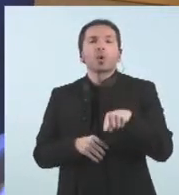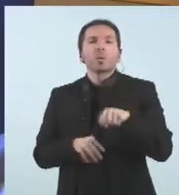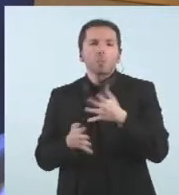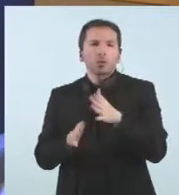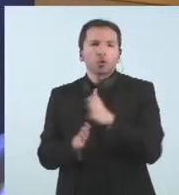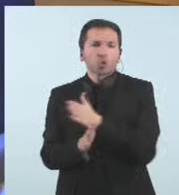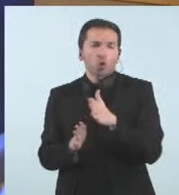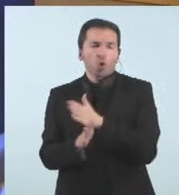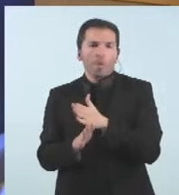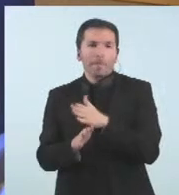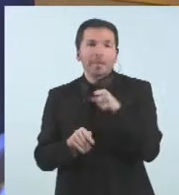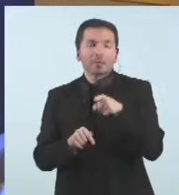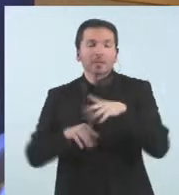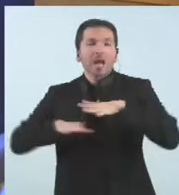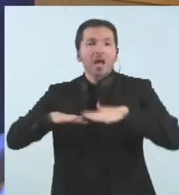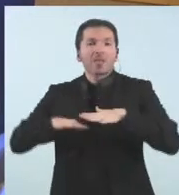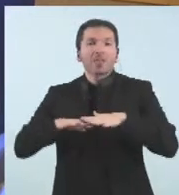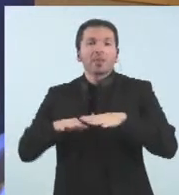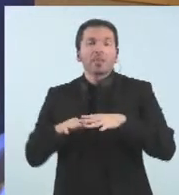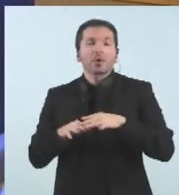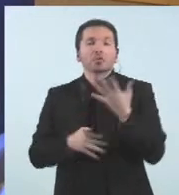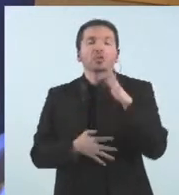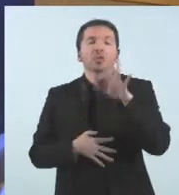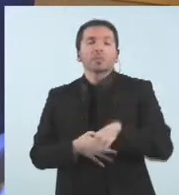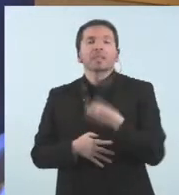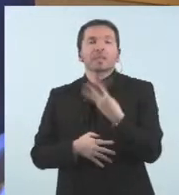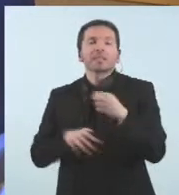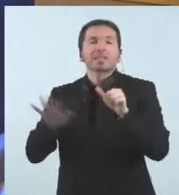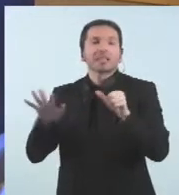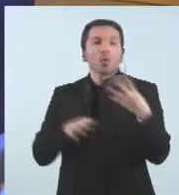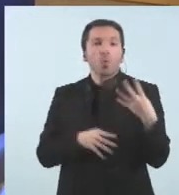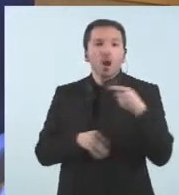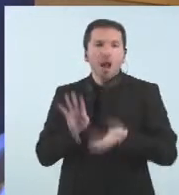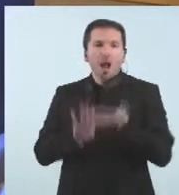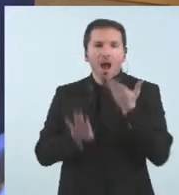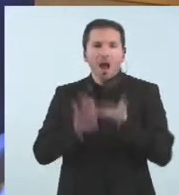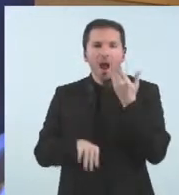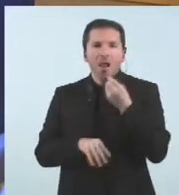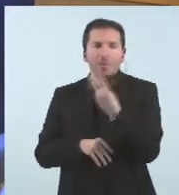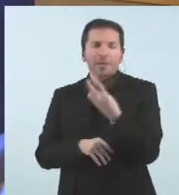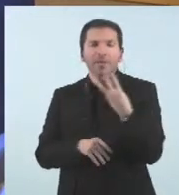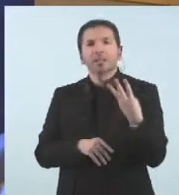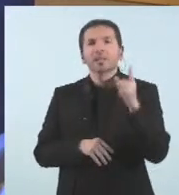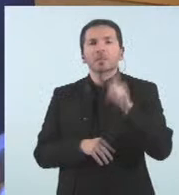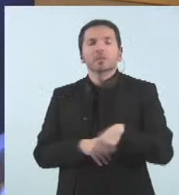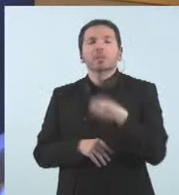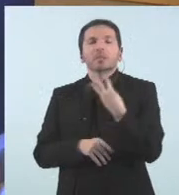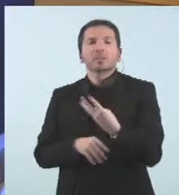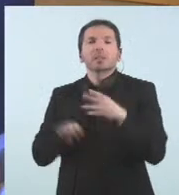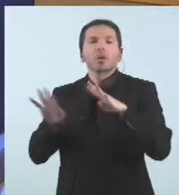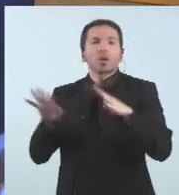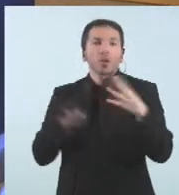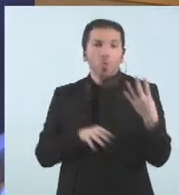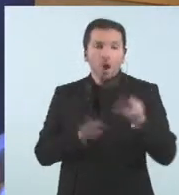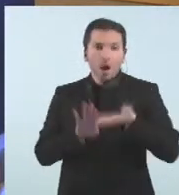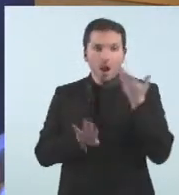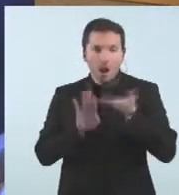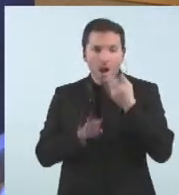Casos actius 5.364. Altes totals 23.394.